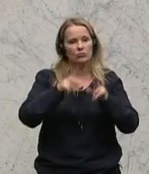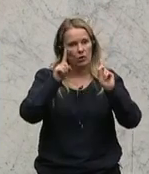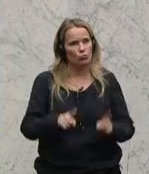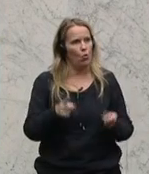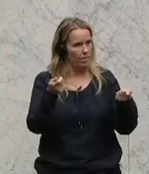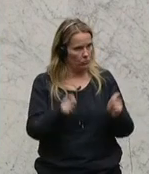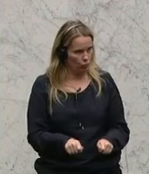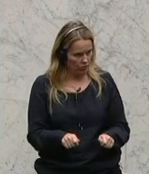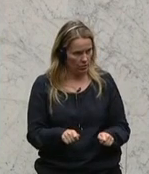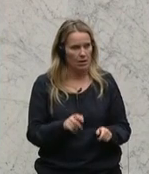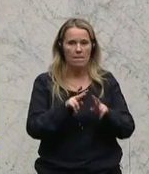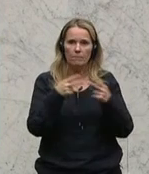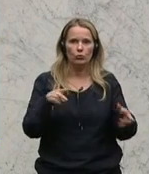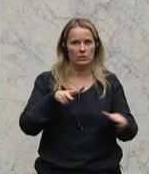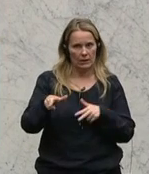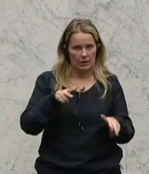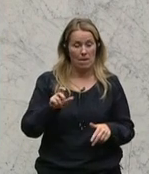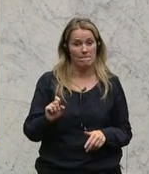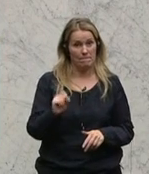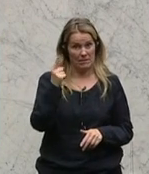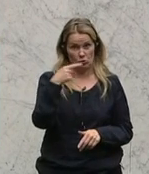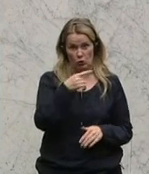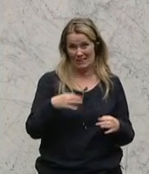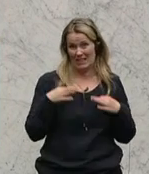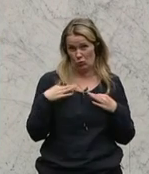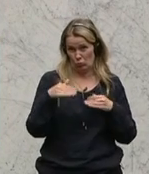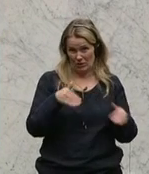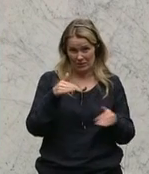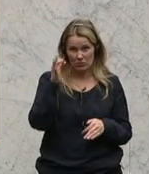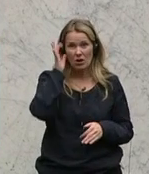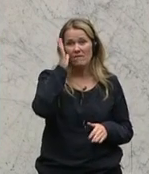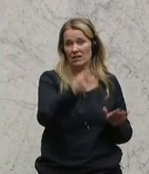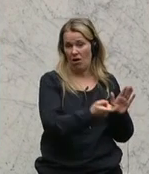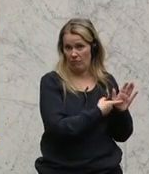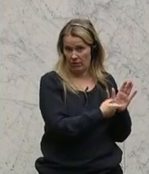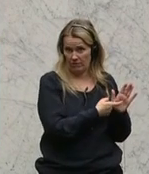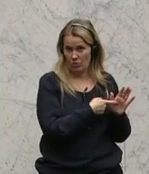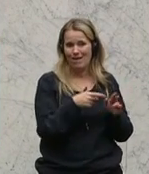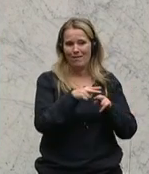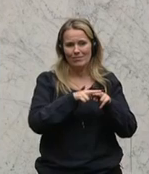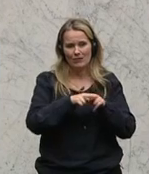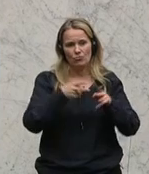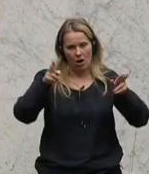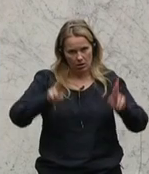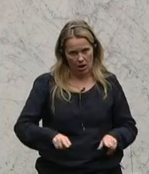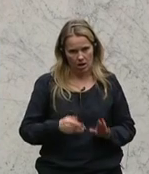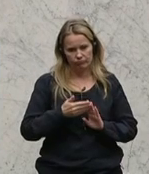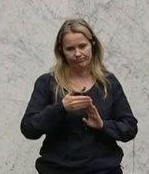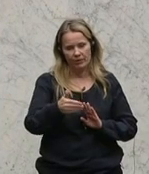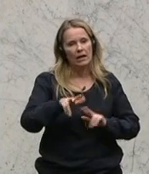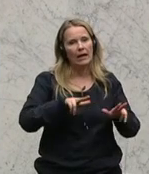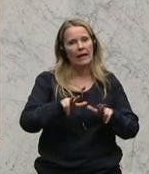wolle beschließen, die Bundesregierung, insbesondere die Gesundheitsministerin, wird aufgefordert, dem Nationalrat eine